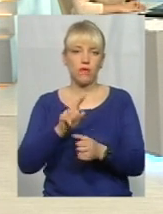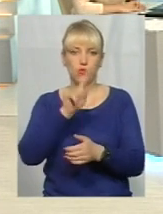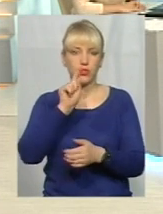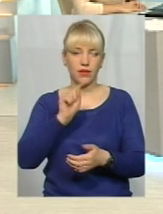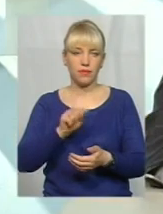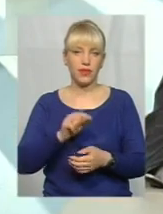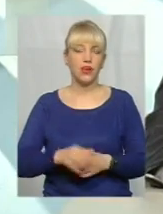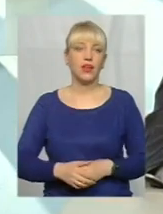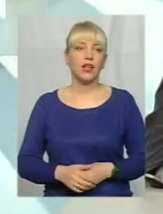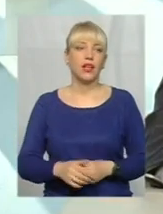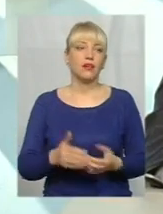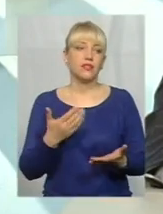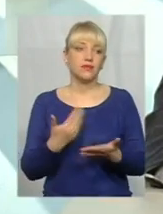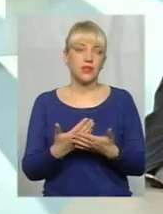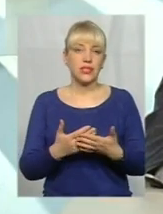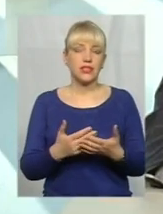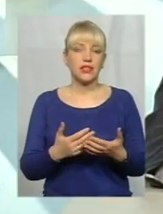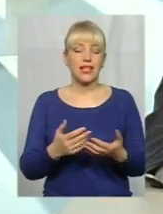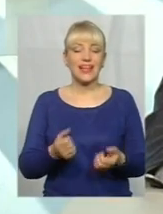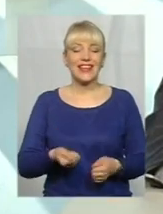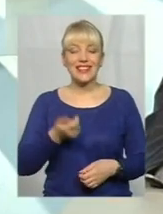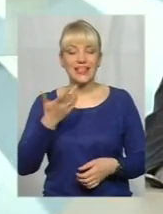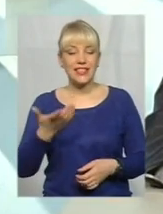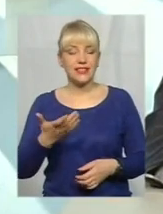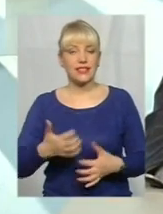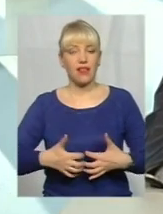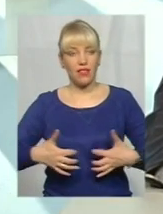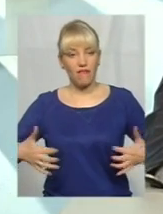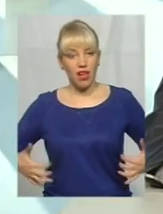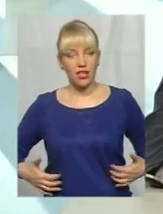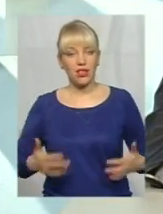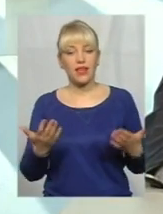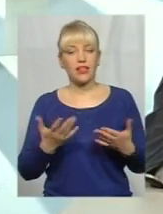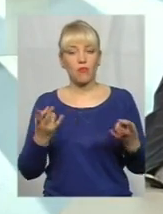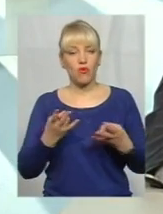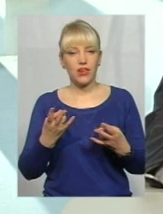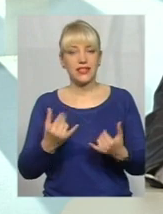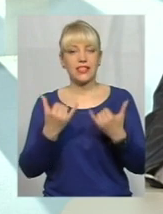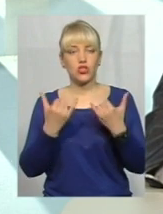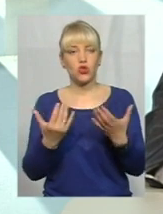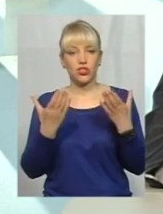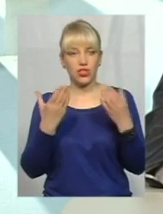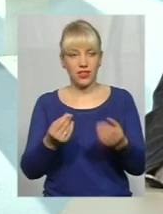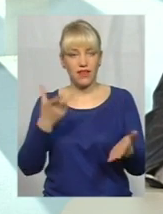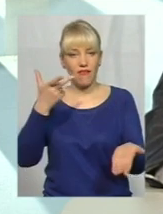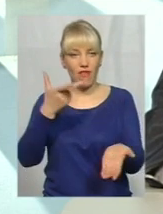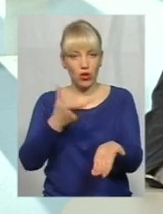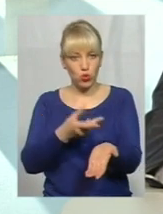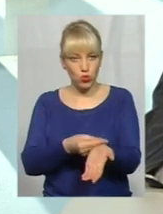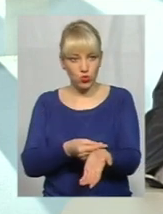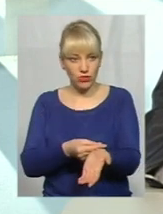Скоріше за все, кількість тварин, які повинні на сьогодні вакцинуватися,